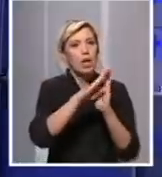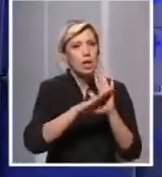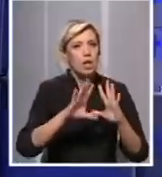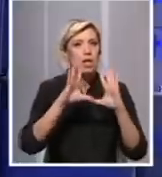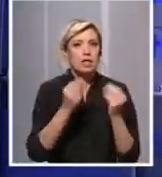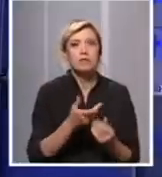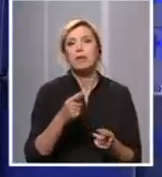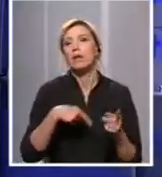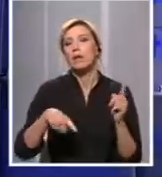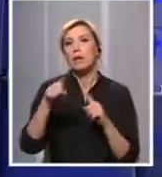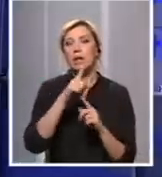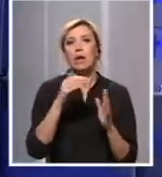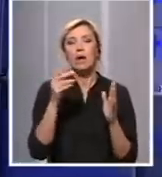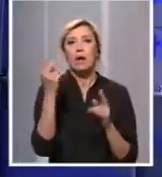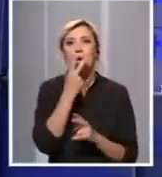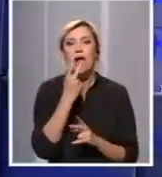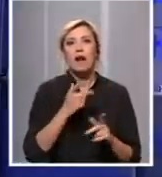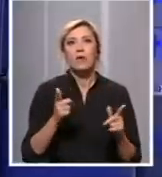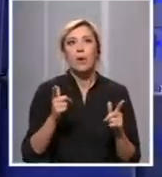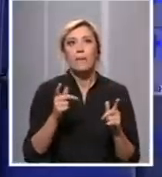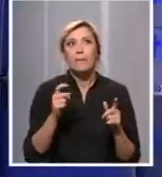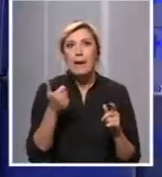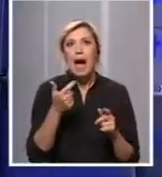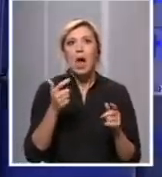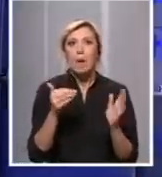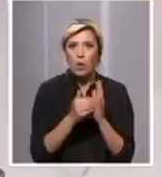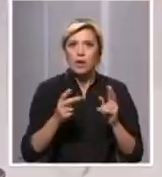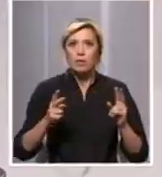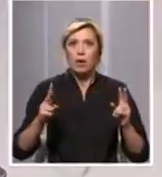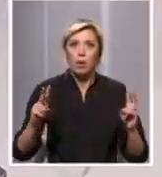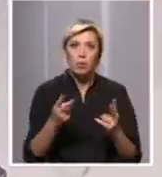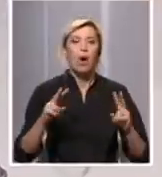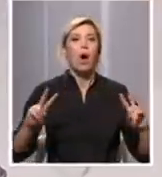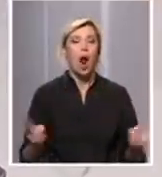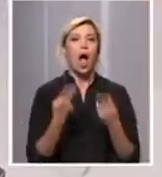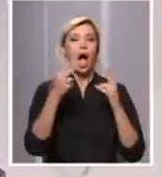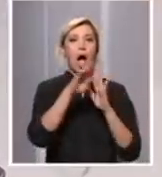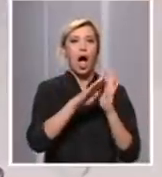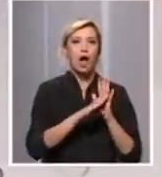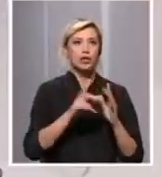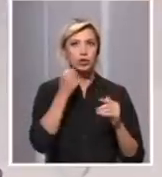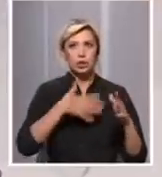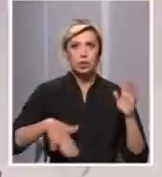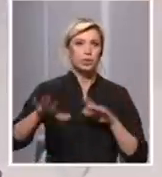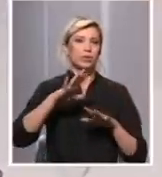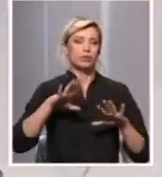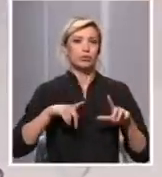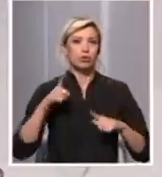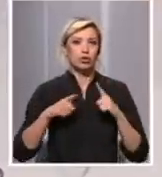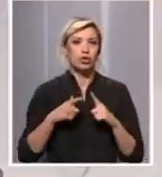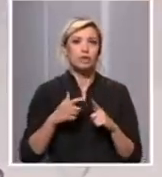jednom trenutku se te mere na određeni način malo liberalizuju. I bez obzira što smo tada imali informacije